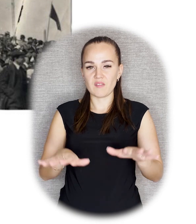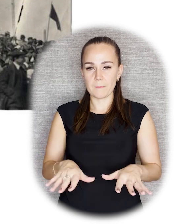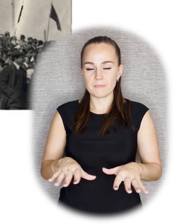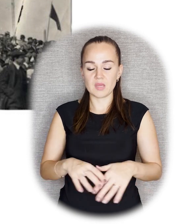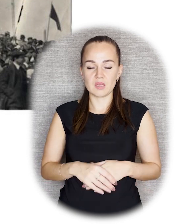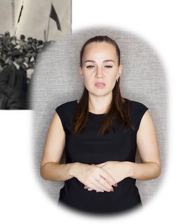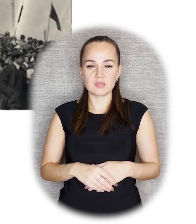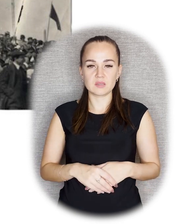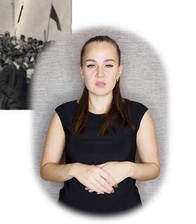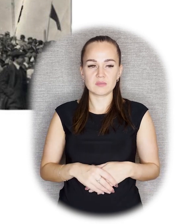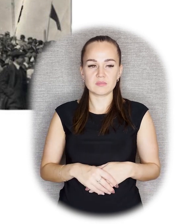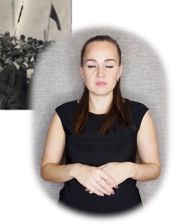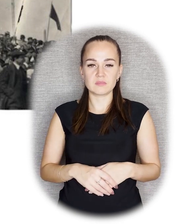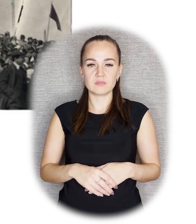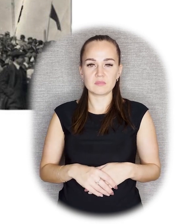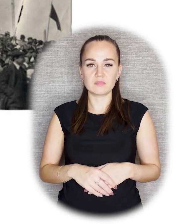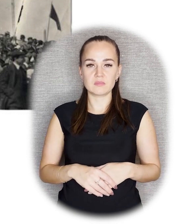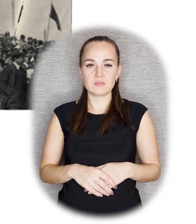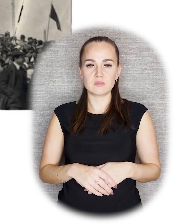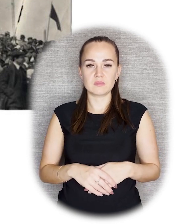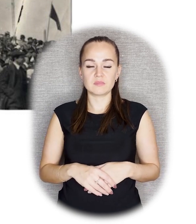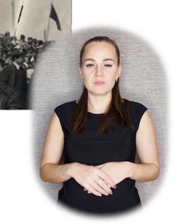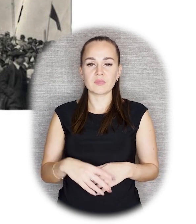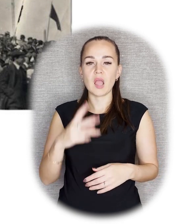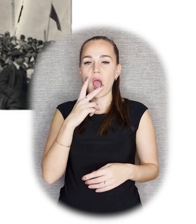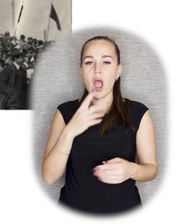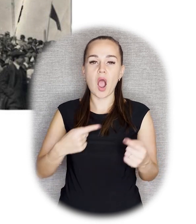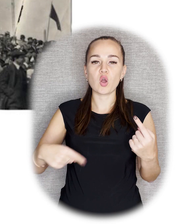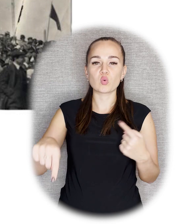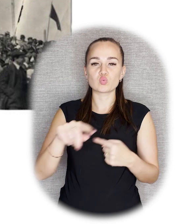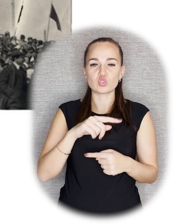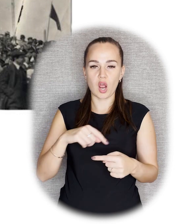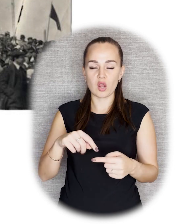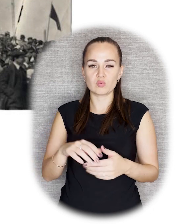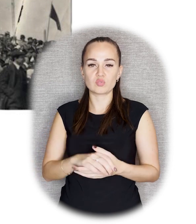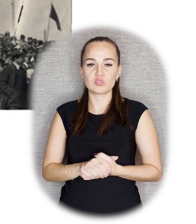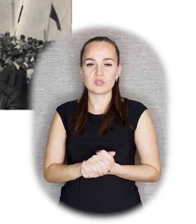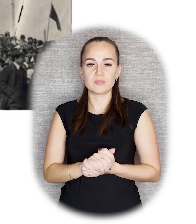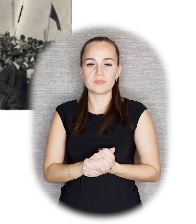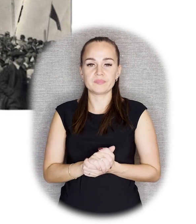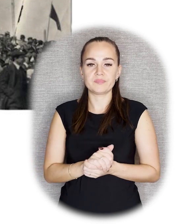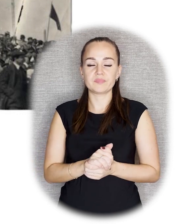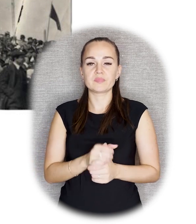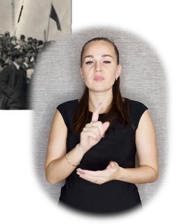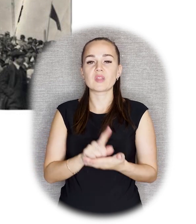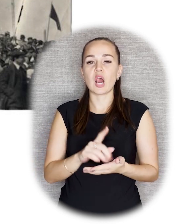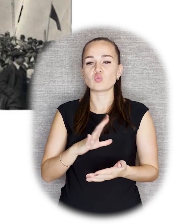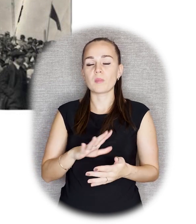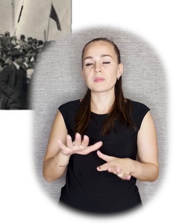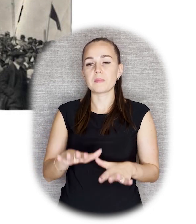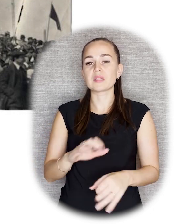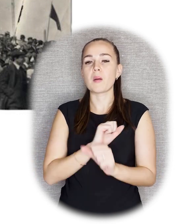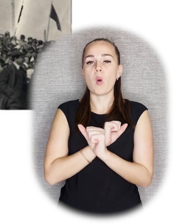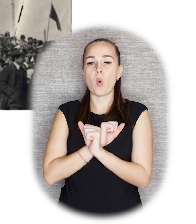что в тот момент окружающий район должен был стать местом отдыха